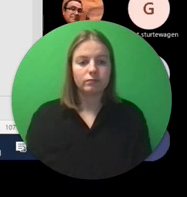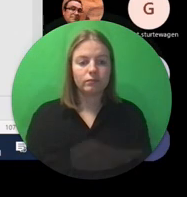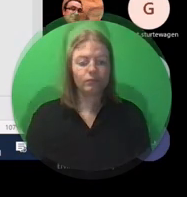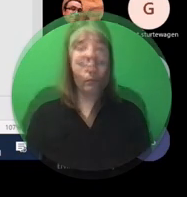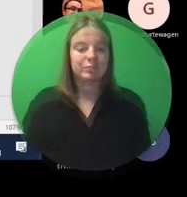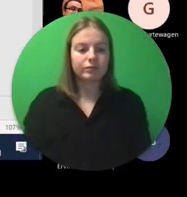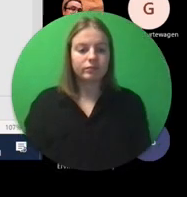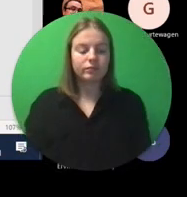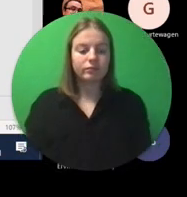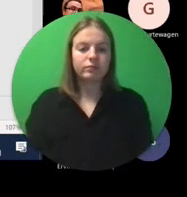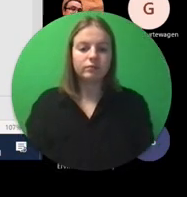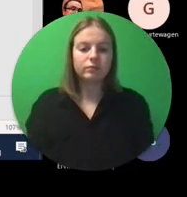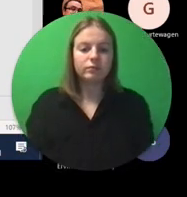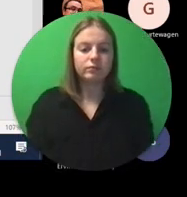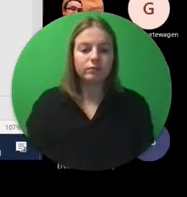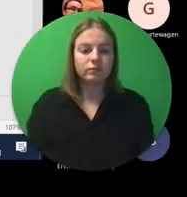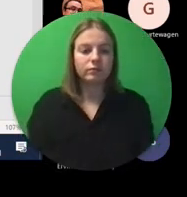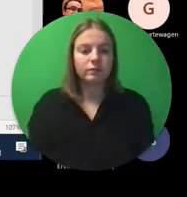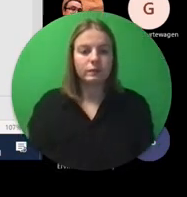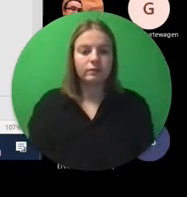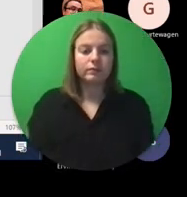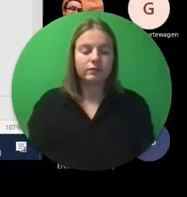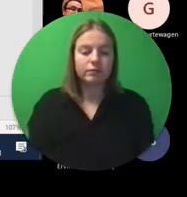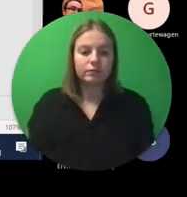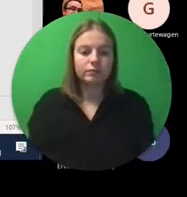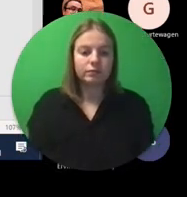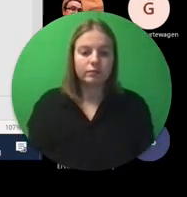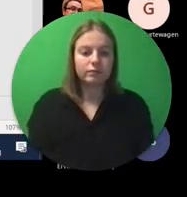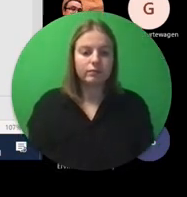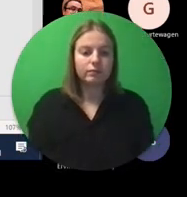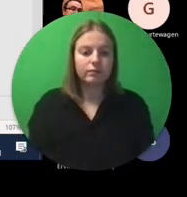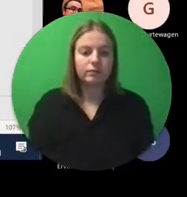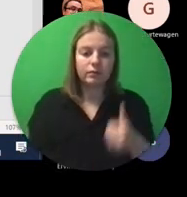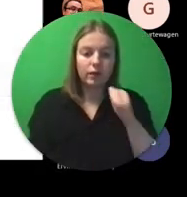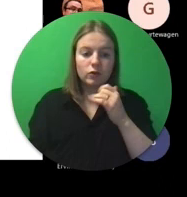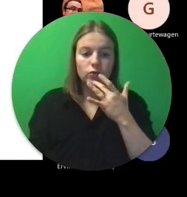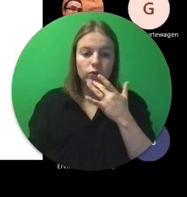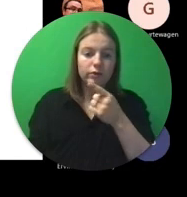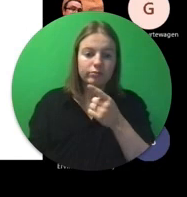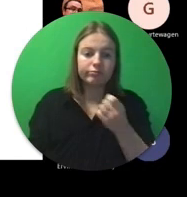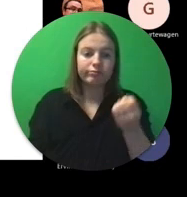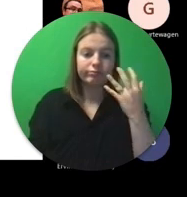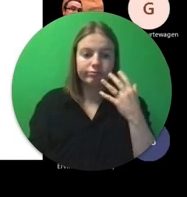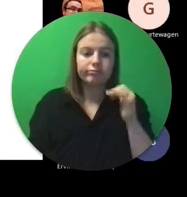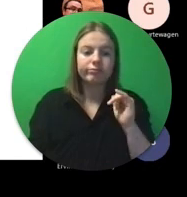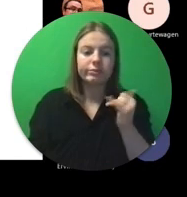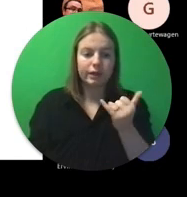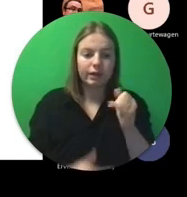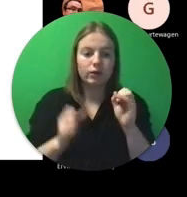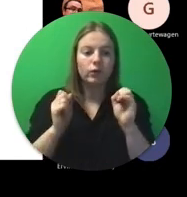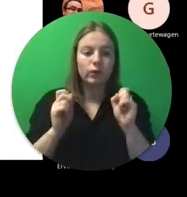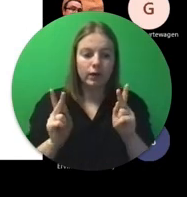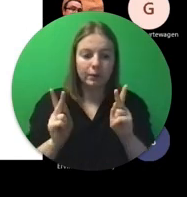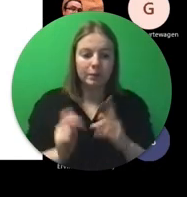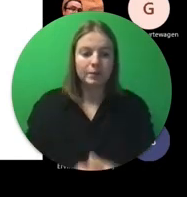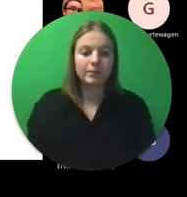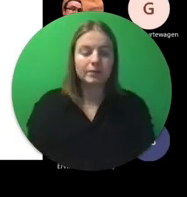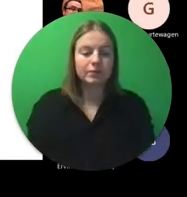Als mijn diavoorstelling nu mee wil. Ja, oké.